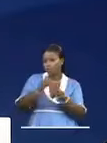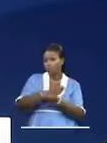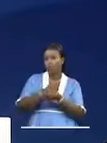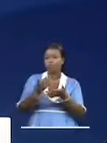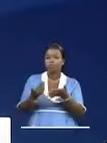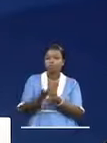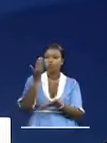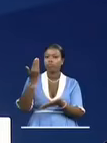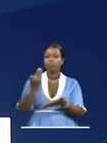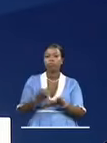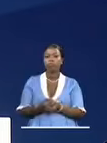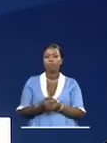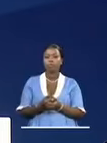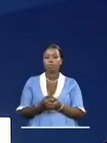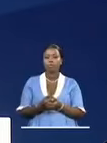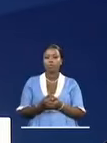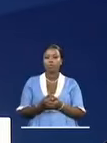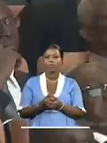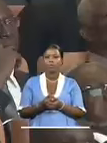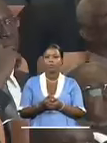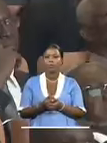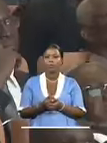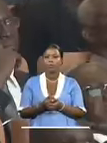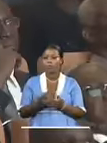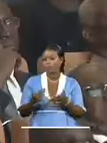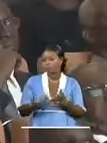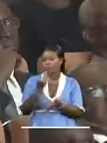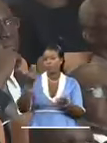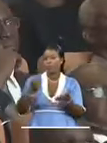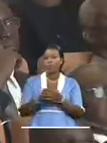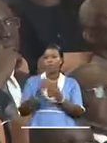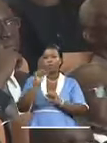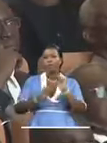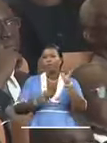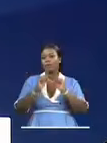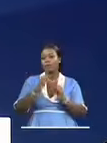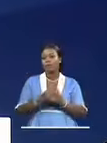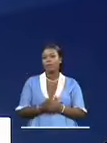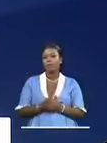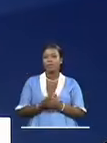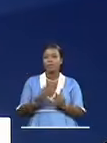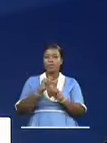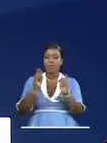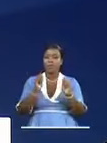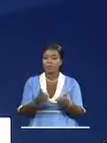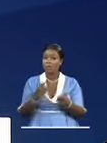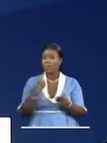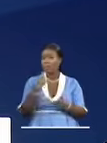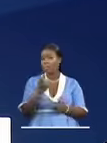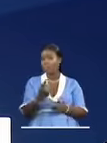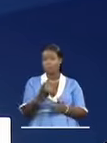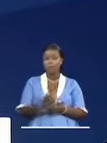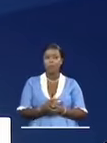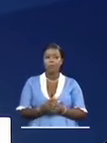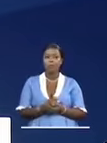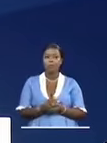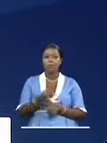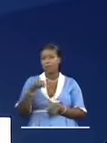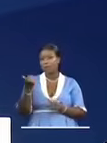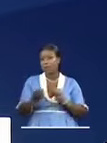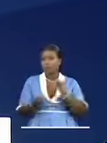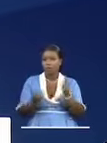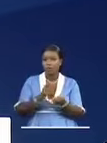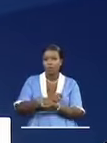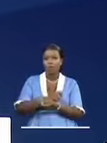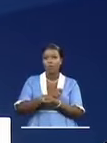c'est une innovation de cette stratégie. Très rapidement, je vous dis, l'autre innovation, c'est